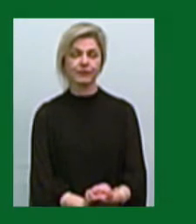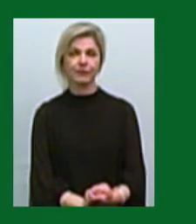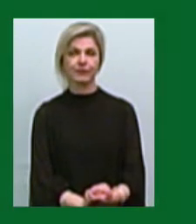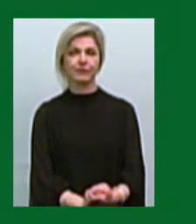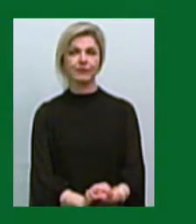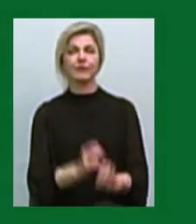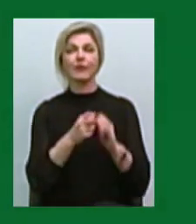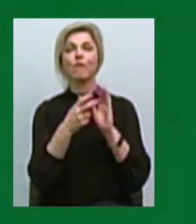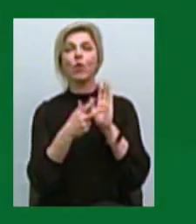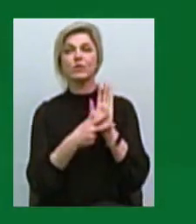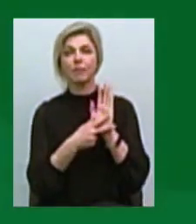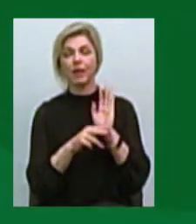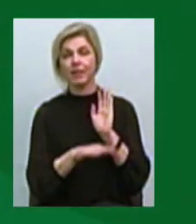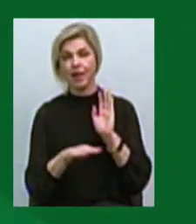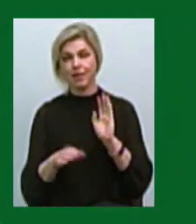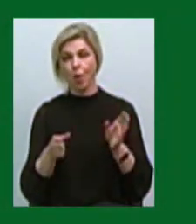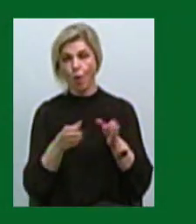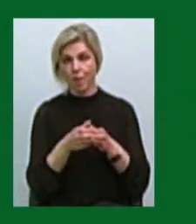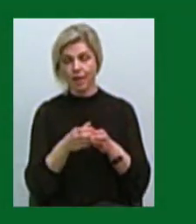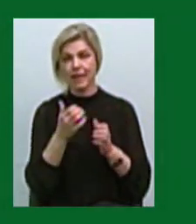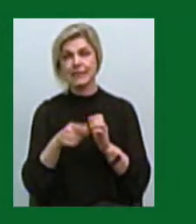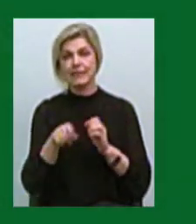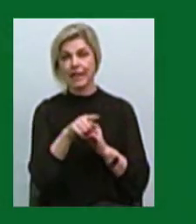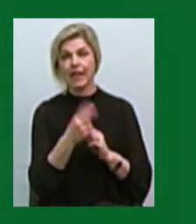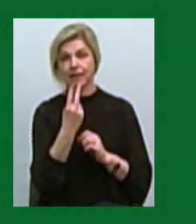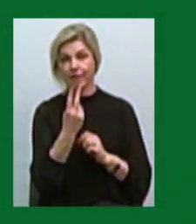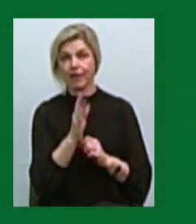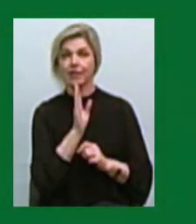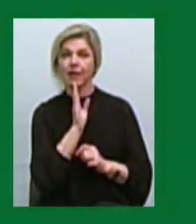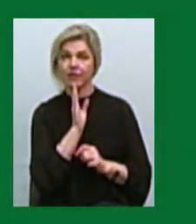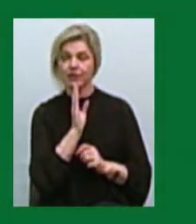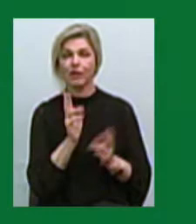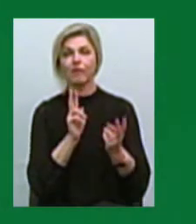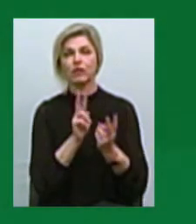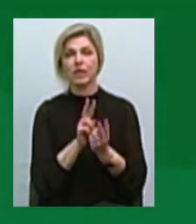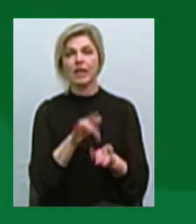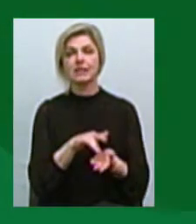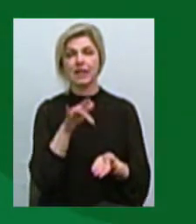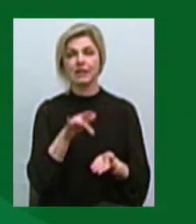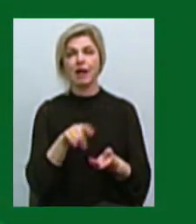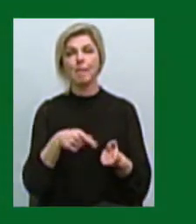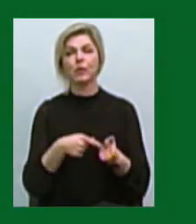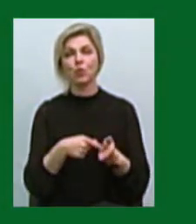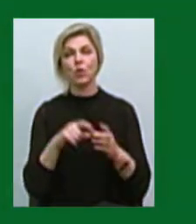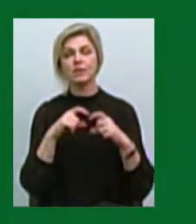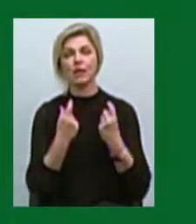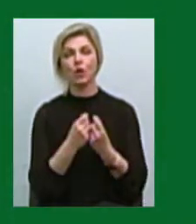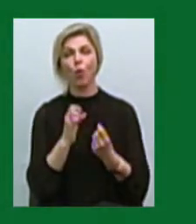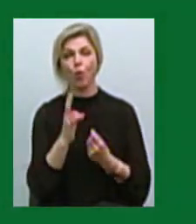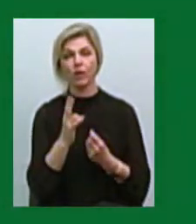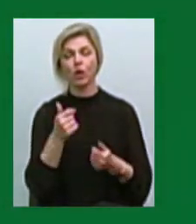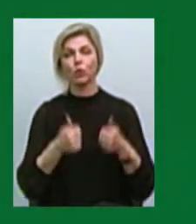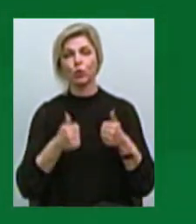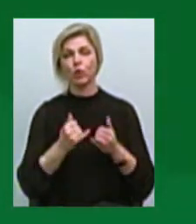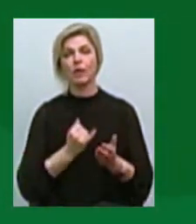18 дитячих команд, серед яких дві дівочі, зустрілися на центральному міському стадіоні. Турнір присвячений